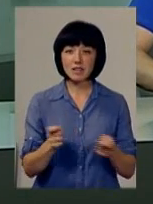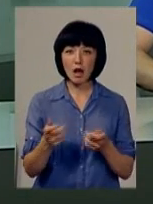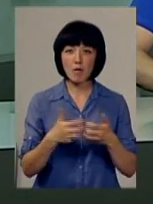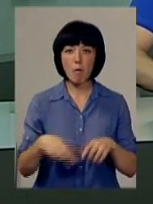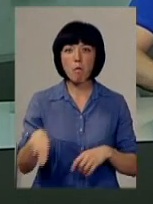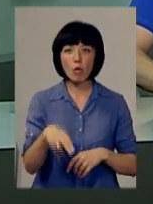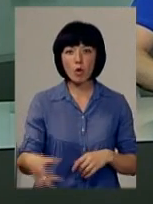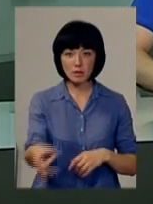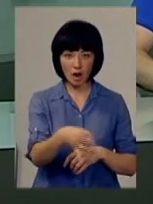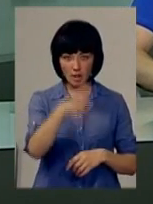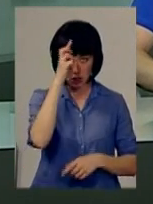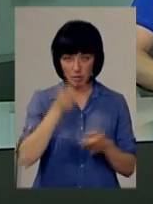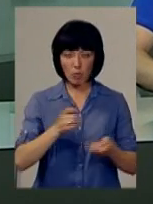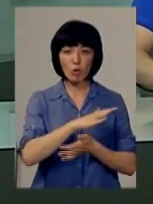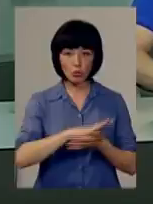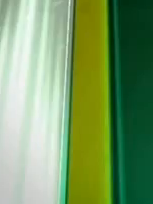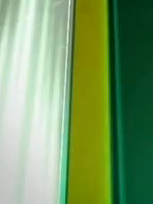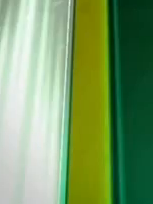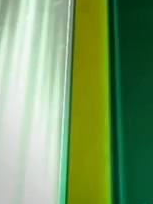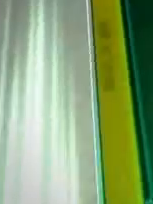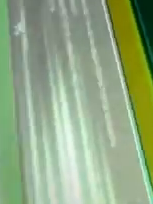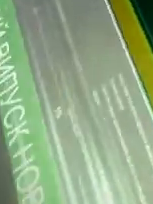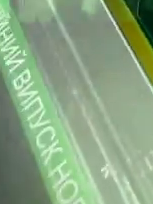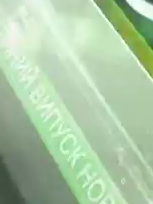райдержадміністрації, і ми продовжуємо наш випуск.